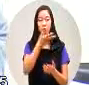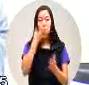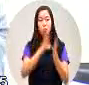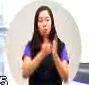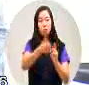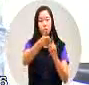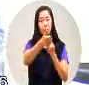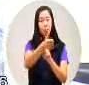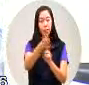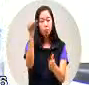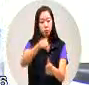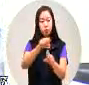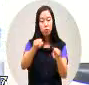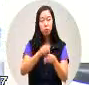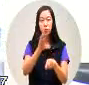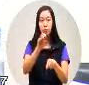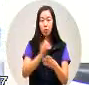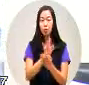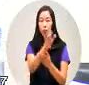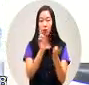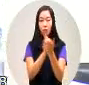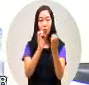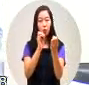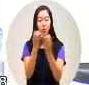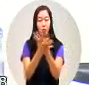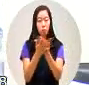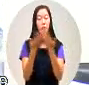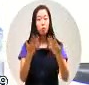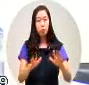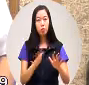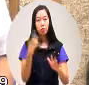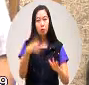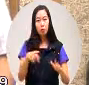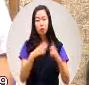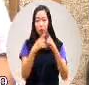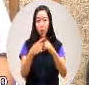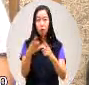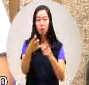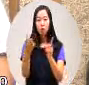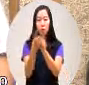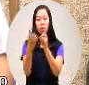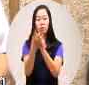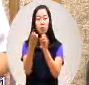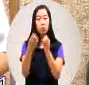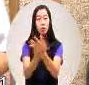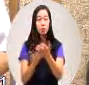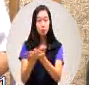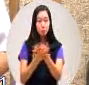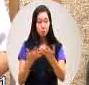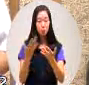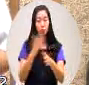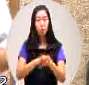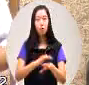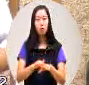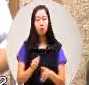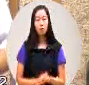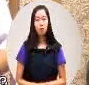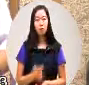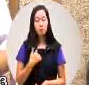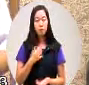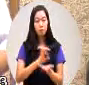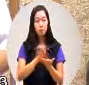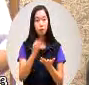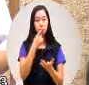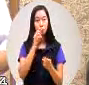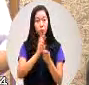这个开法的事情有我们有沟通过甚至于到某个地方我们都会谈论这个问题那那我用